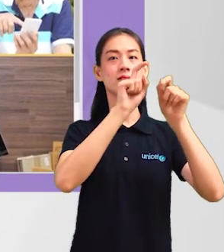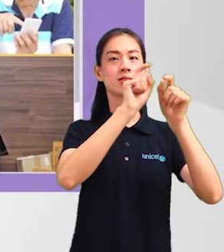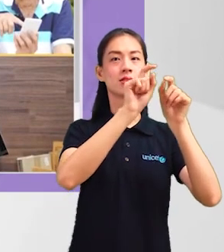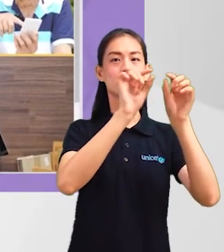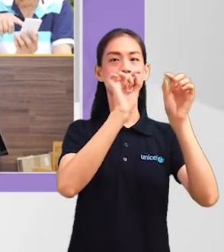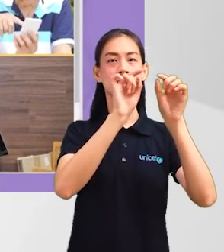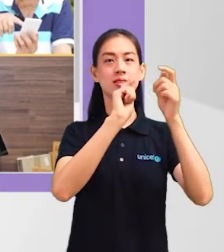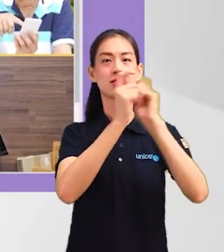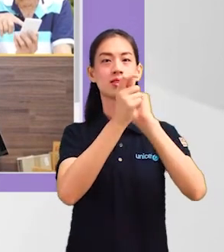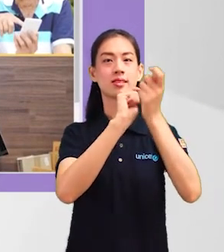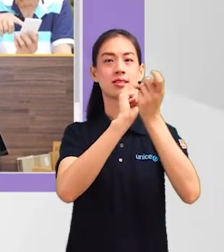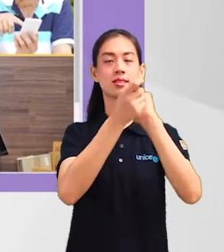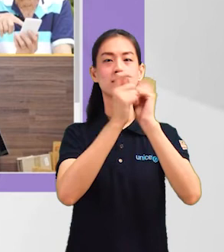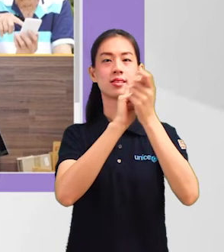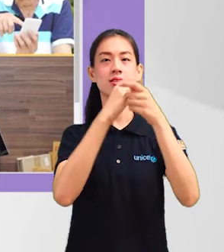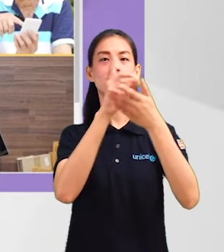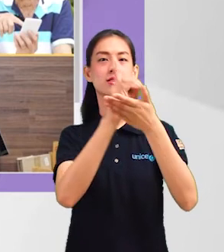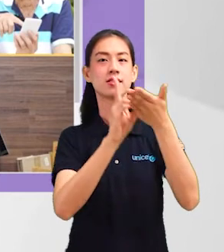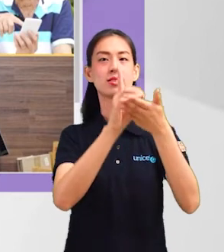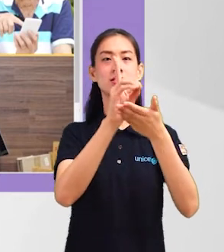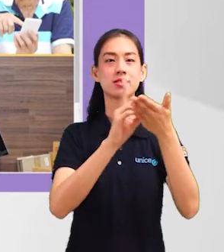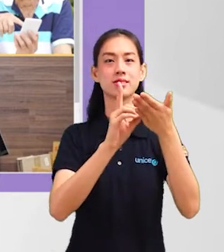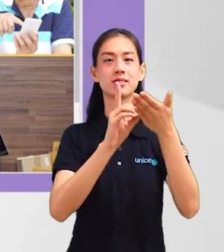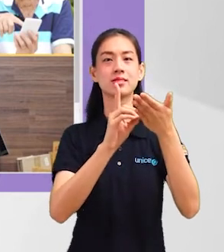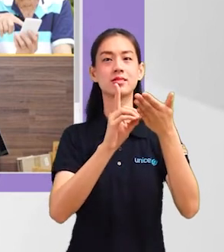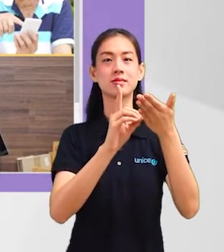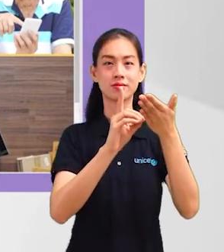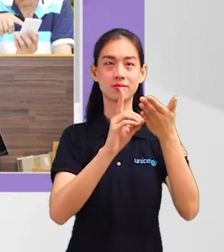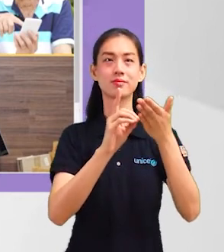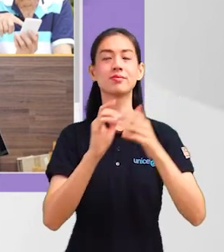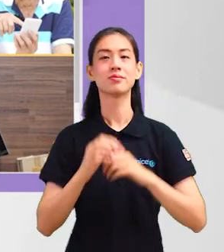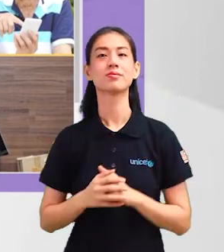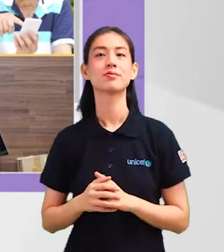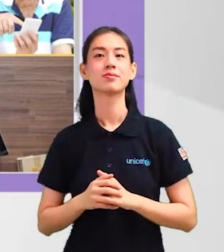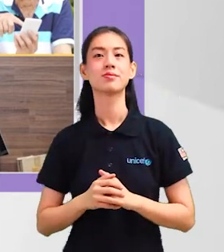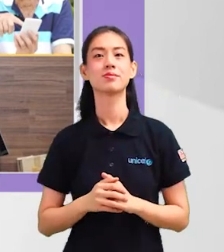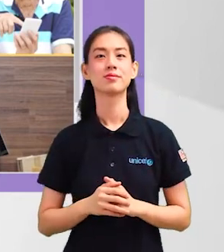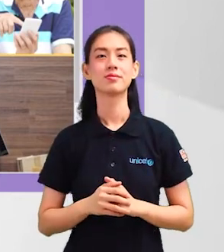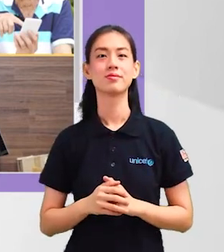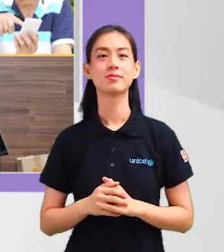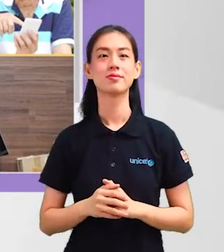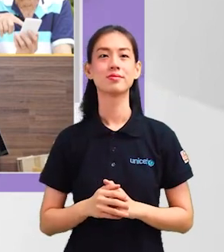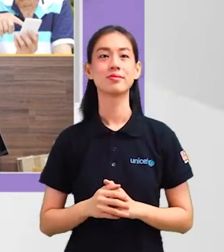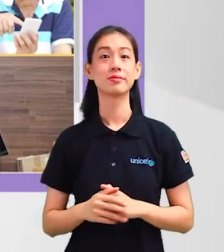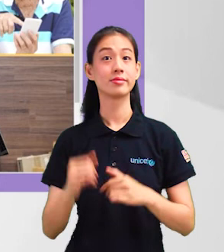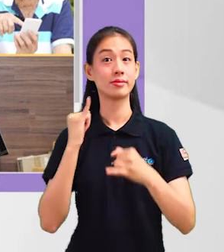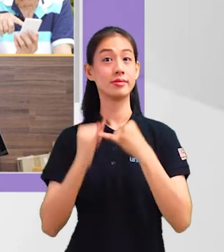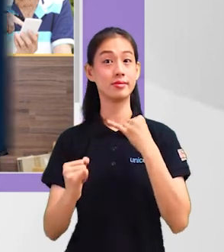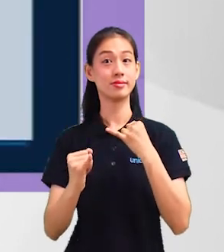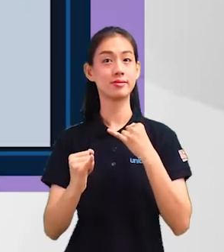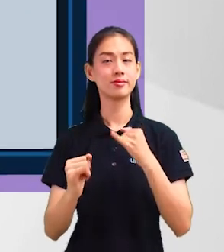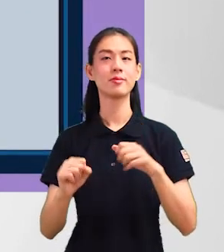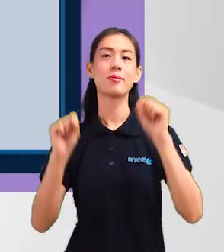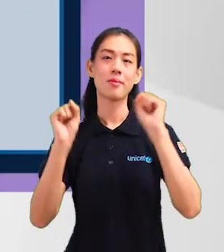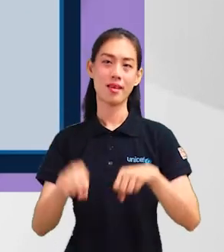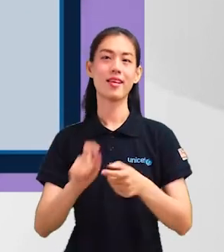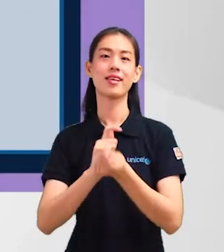kita menyentuhnya. Manakala, Active membolehkan kita menukar rupa bentuk elemen apabila ditekan dengan tertikus. Akhir